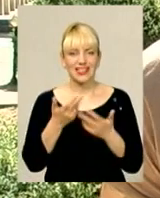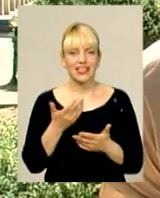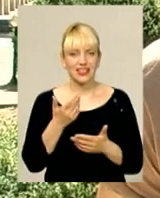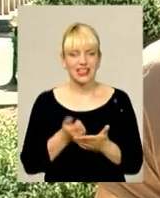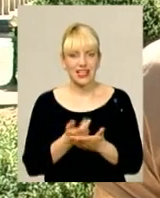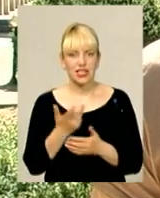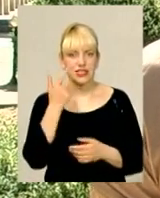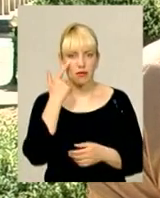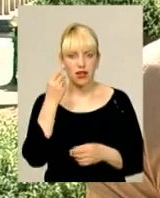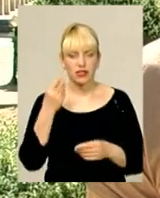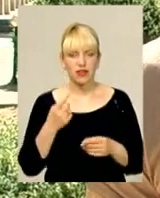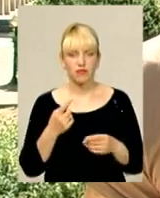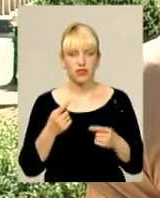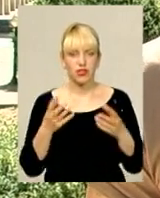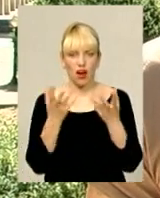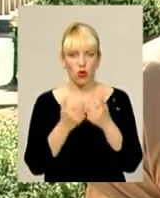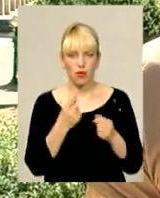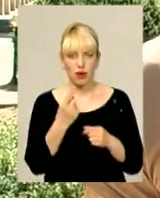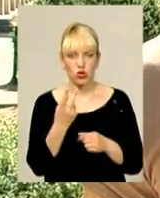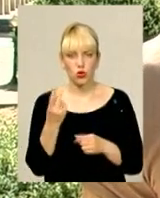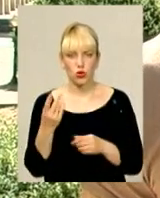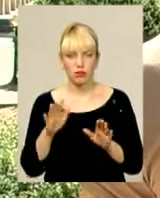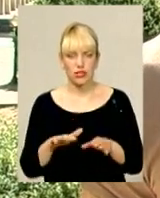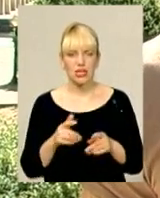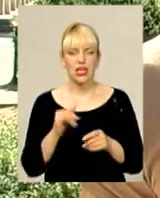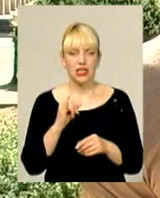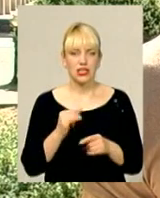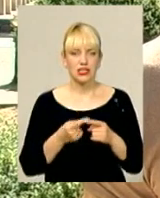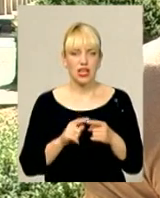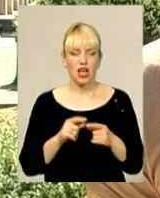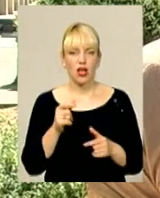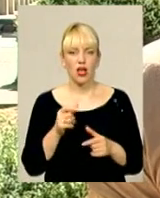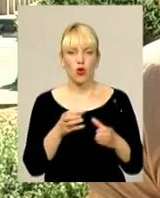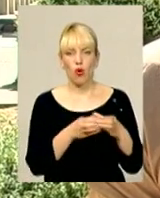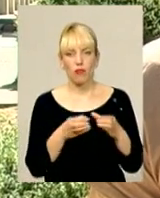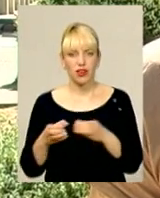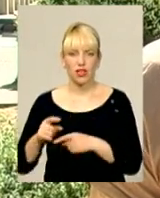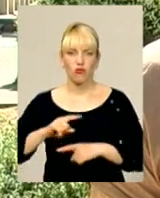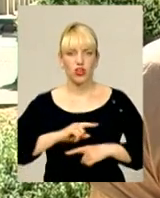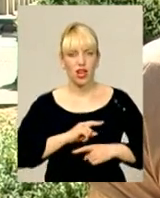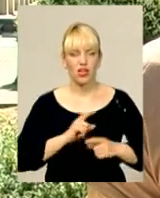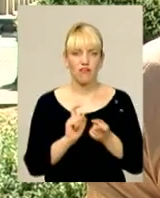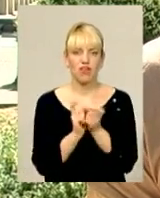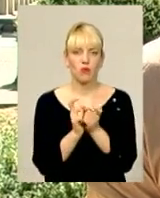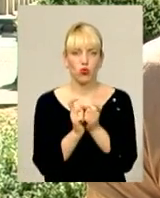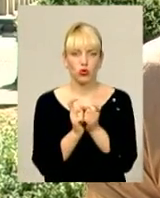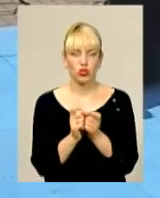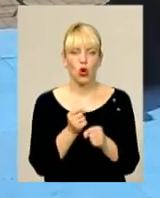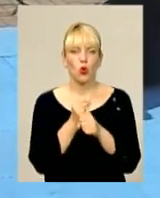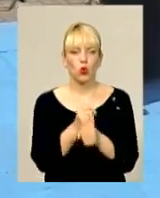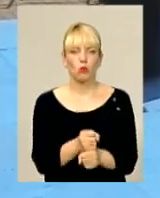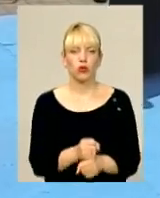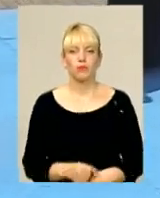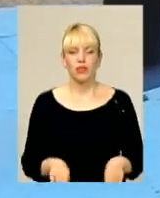поєдинки, виводиться перше-друге місце. І ці команди в фіналі виборюють кубок.